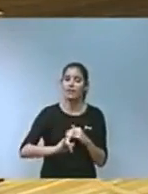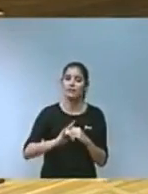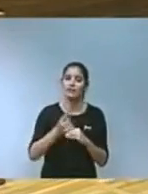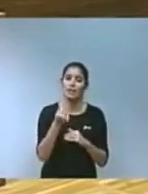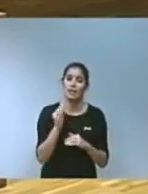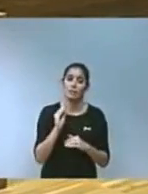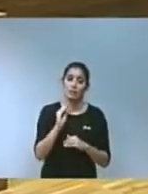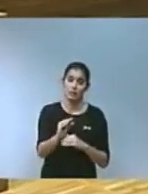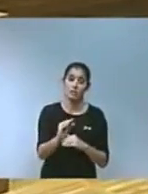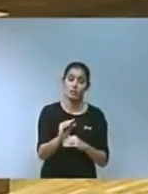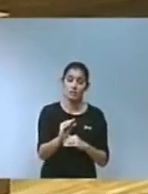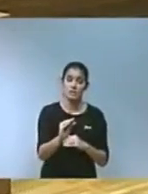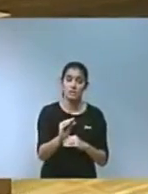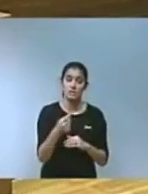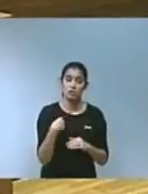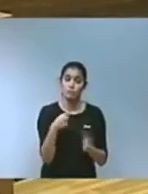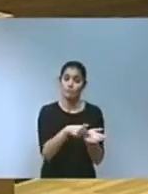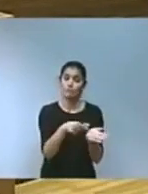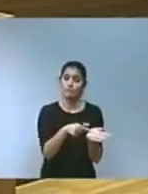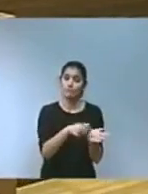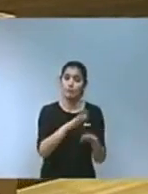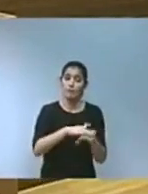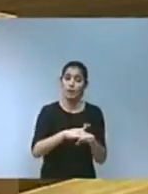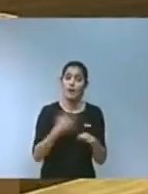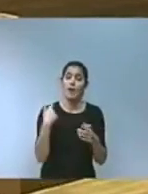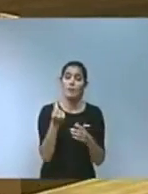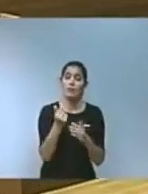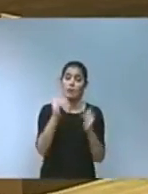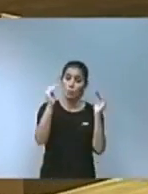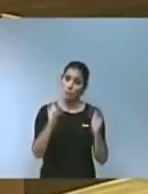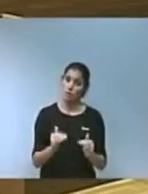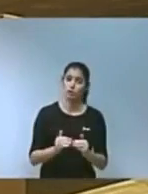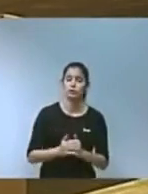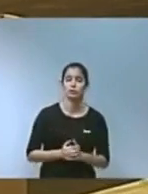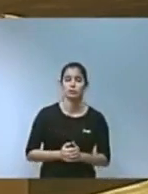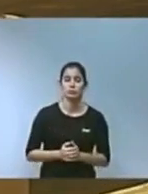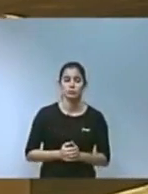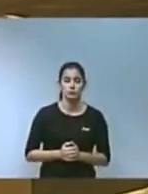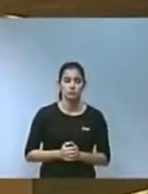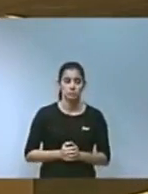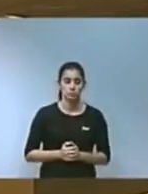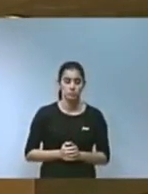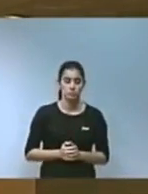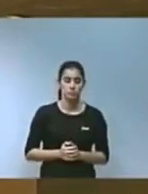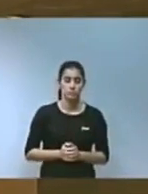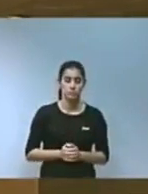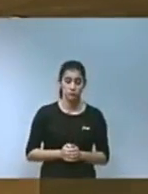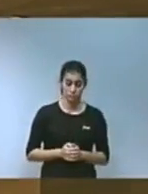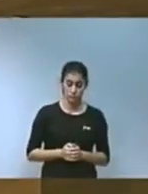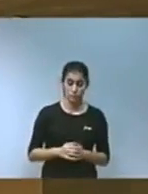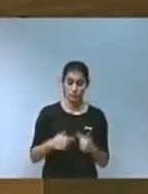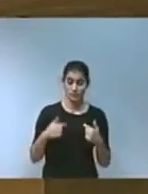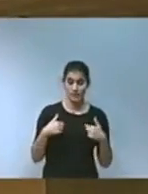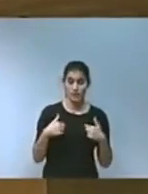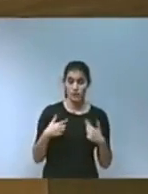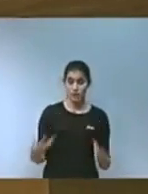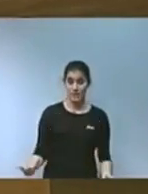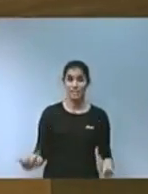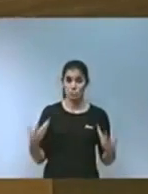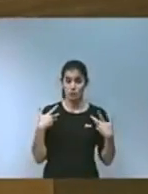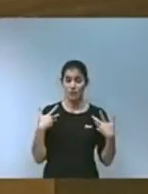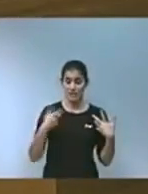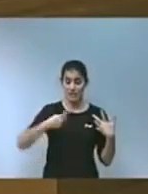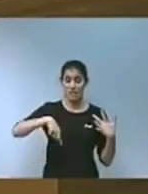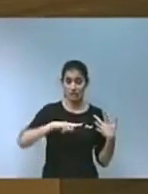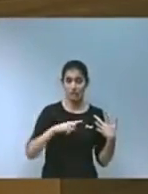exigirem per a que baixin els preus de la producció d'esta aigua. Des de l'enorme responsabilitat que tenim